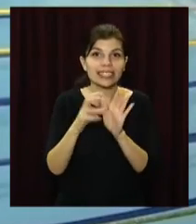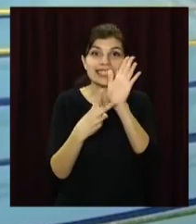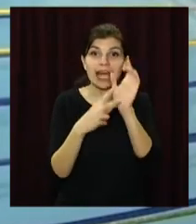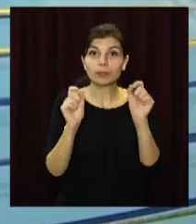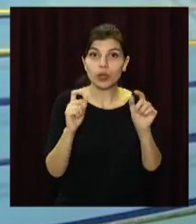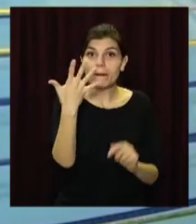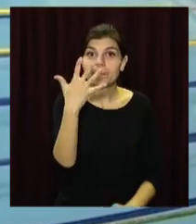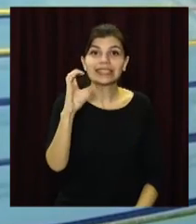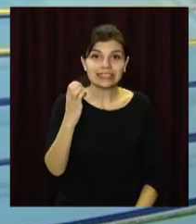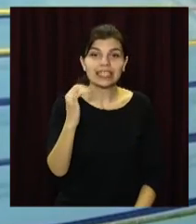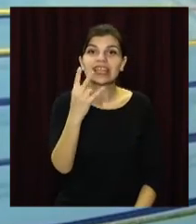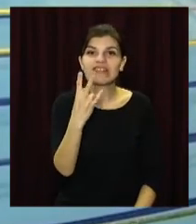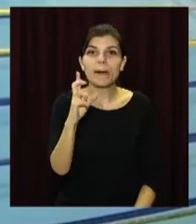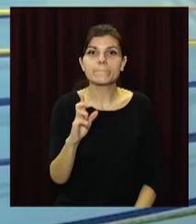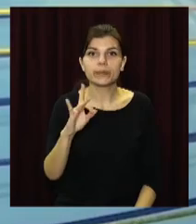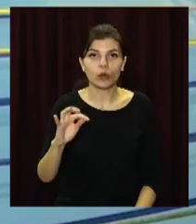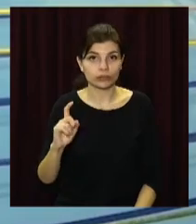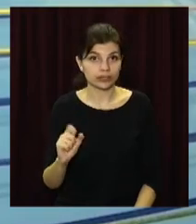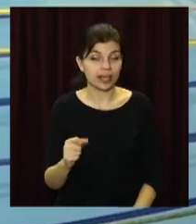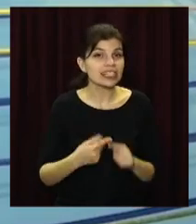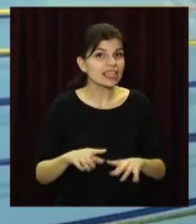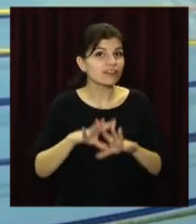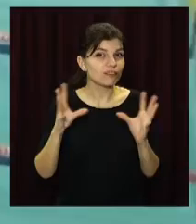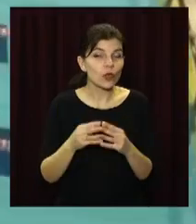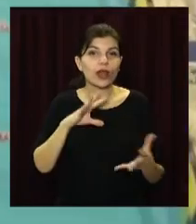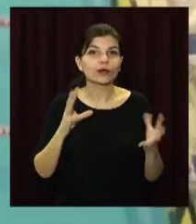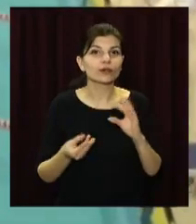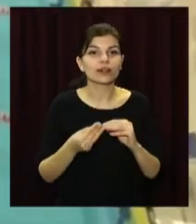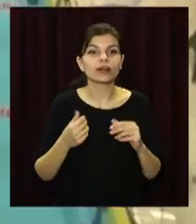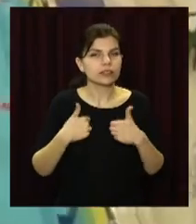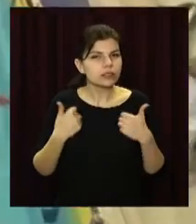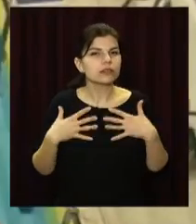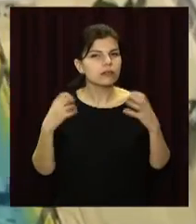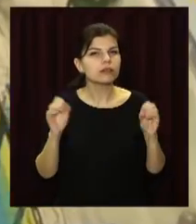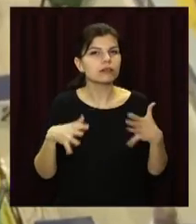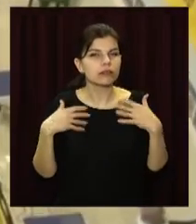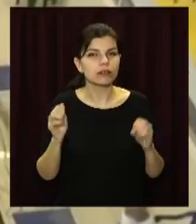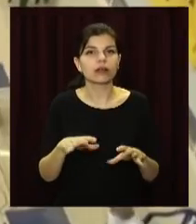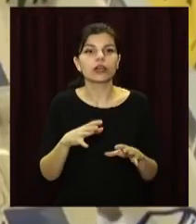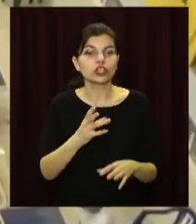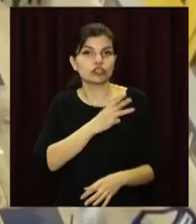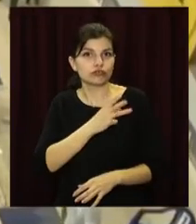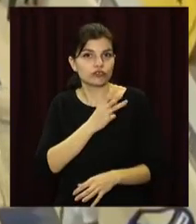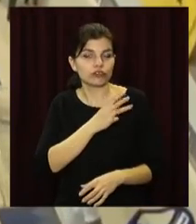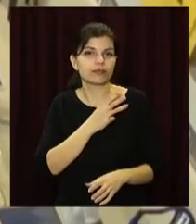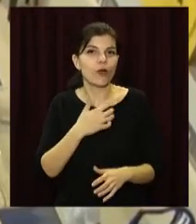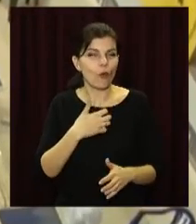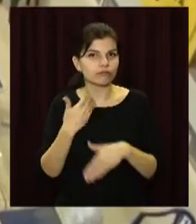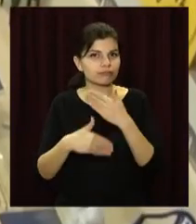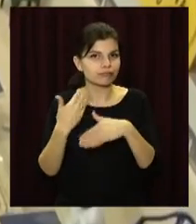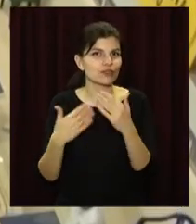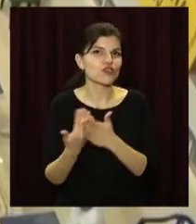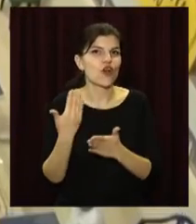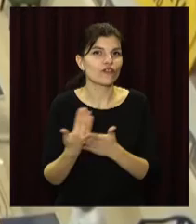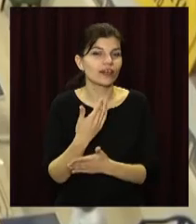золотих, 5 срібних та 2 бронзові нагороди. Все це – результат щоденних наполегливих тренувань та нестрібного бажання підкорювати нові